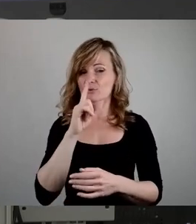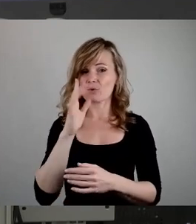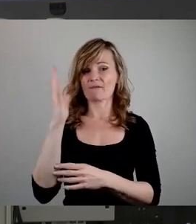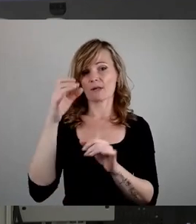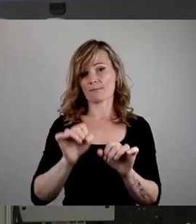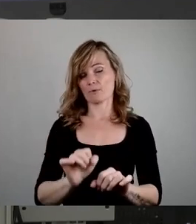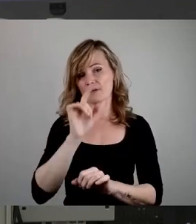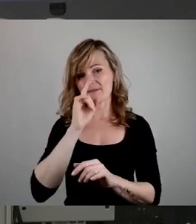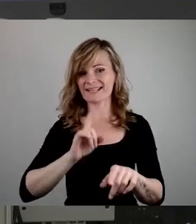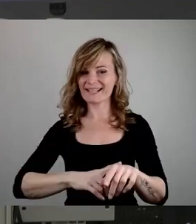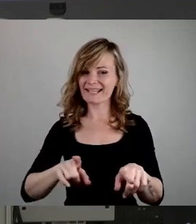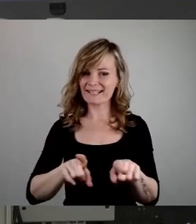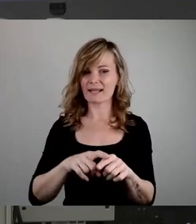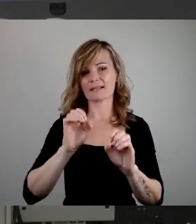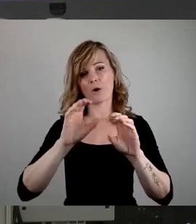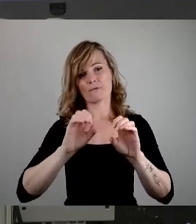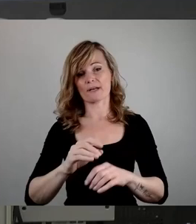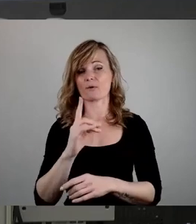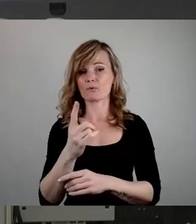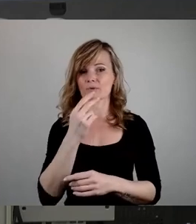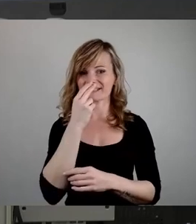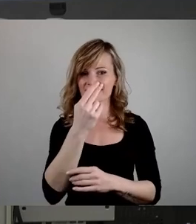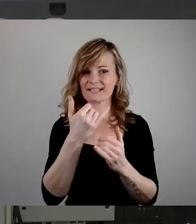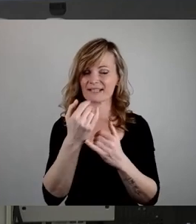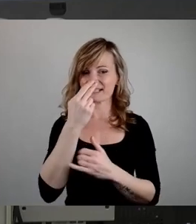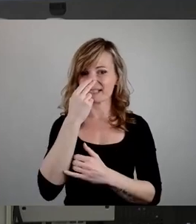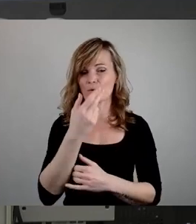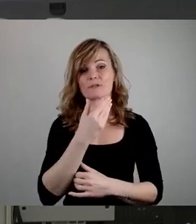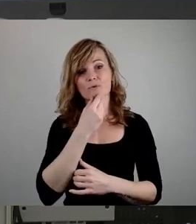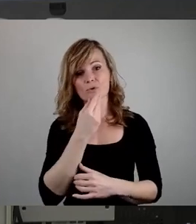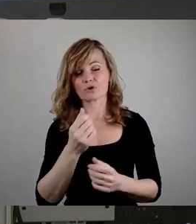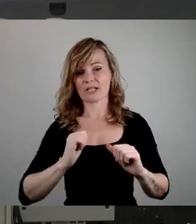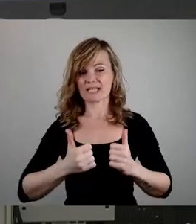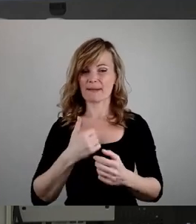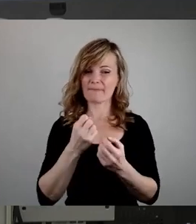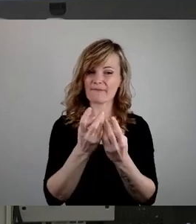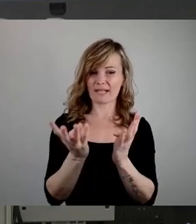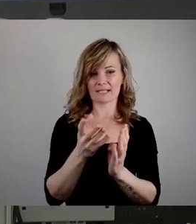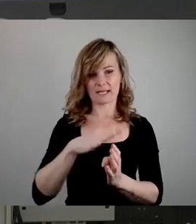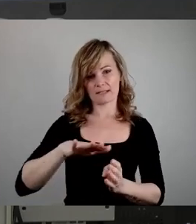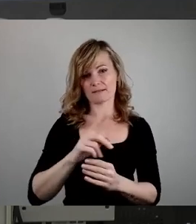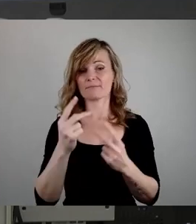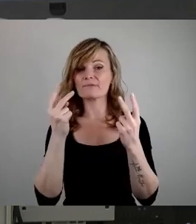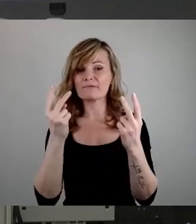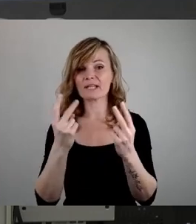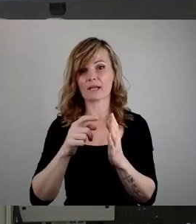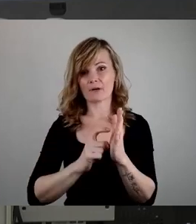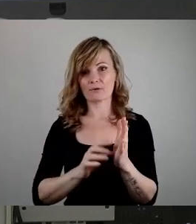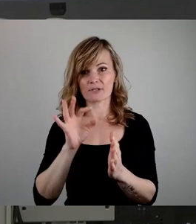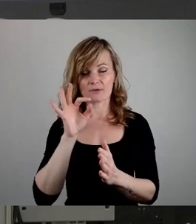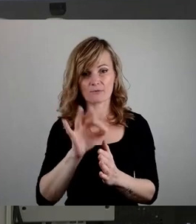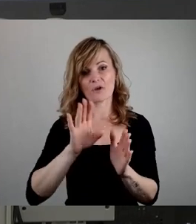zeitgleich auch Aufklärung über die Vielseitigkeit jüdischen Lebens betrieben wird. Sie ist eine wesentliche Voraussetzung für den Abbau von